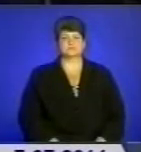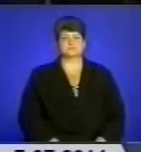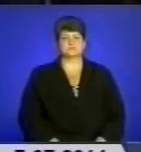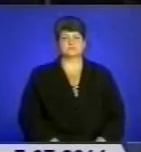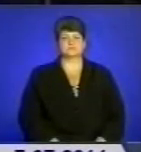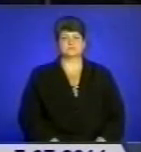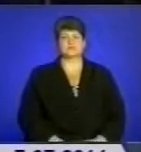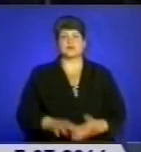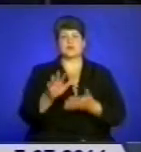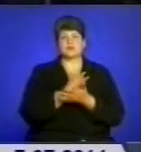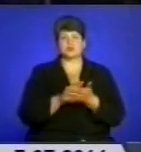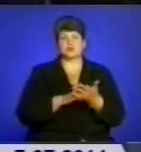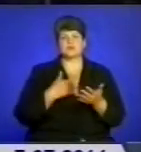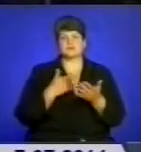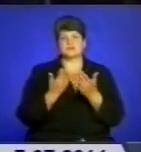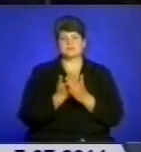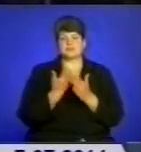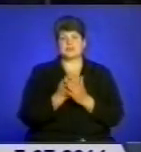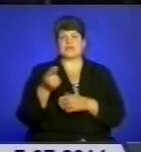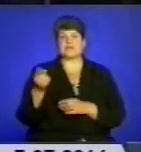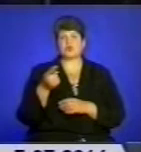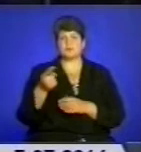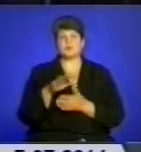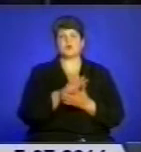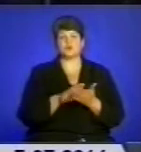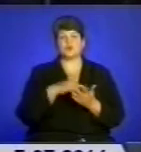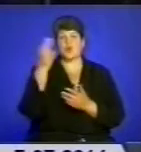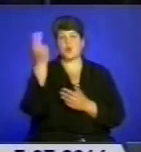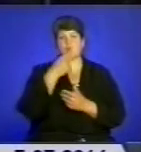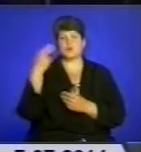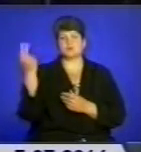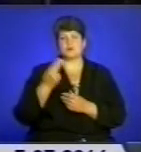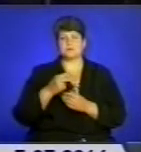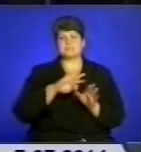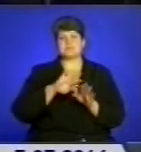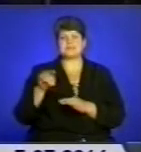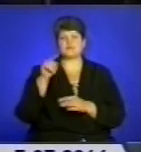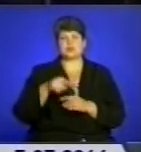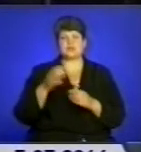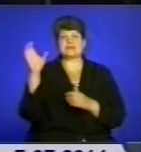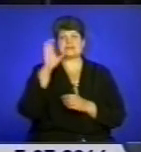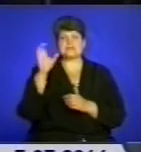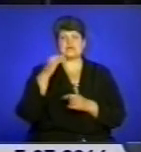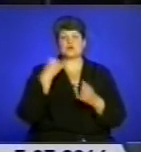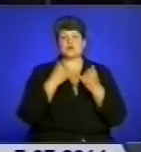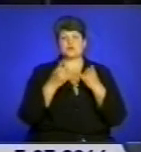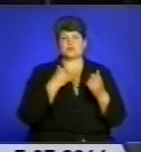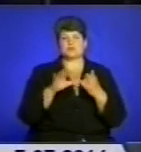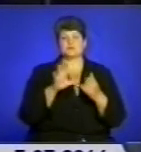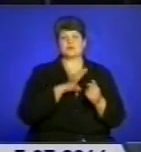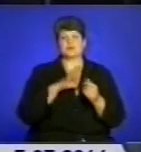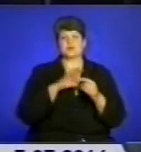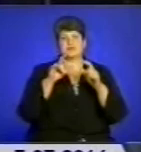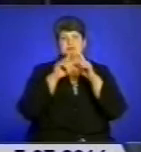І продовжуємо наш випуск. Тернопіль продовжують розмальовувати. Після того, як синьо-жовтими стали знаки на в'їздах до обласного